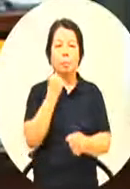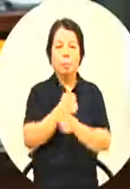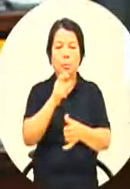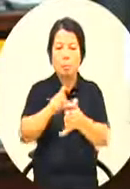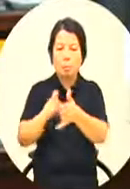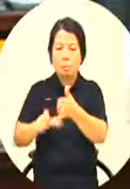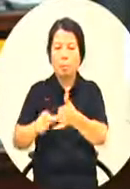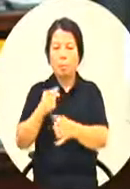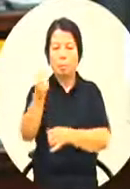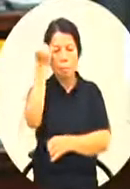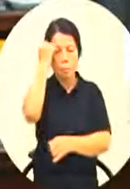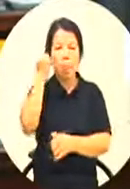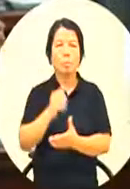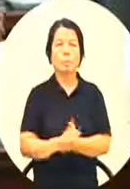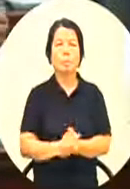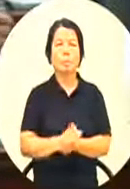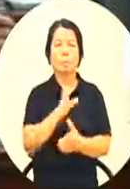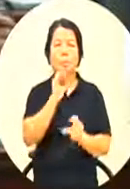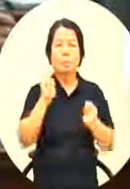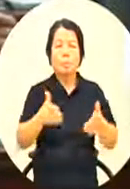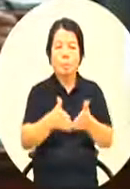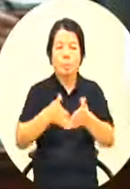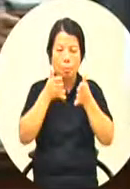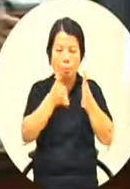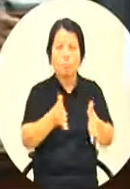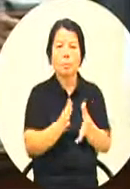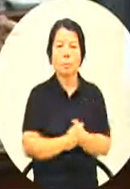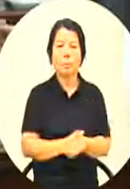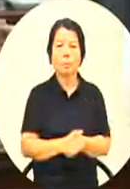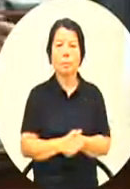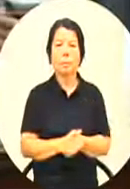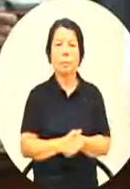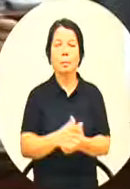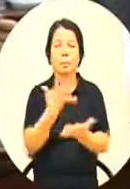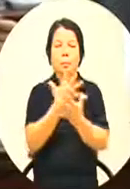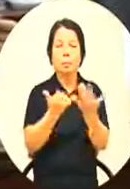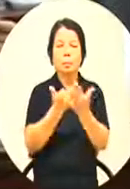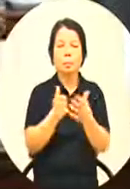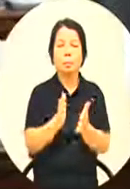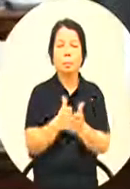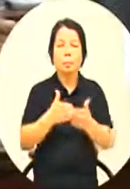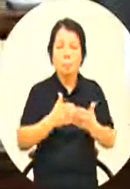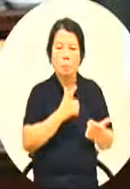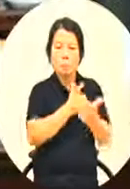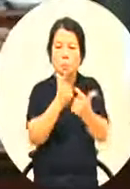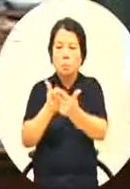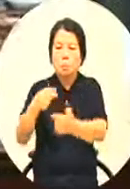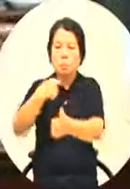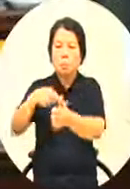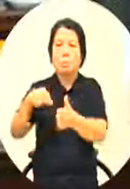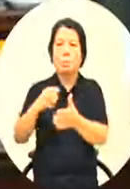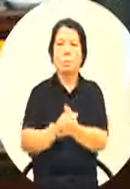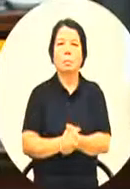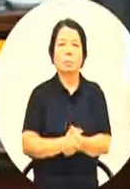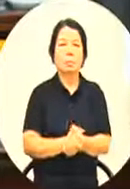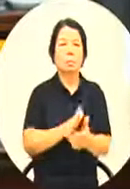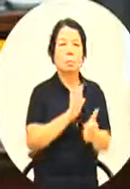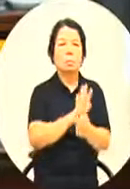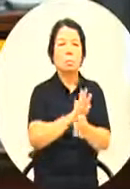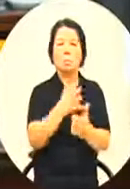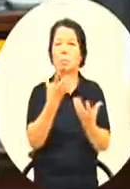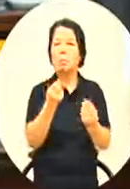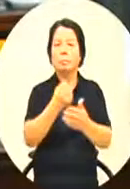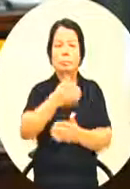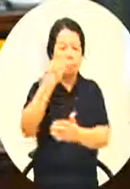都要记得是不是针对每一个学生因材私教有帮忙在做没有帮忙可以减量